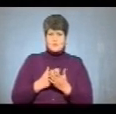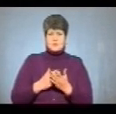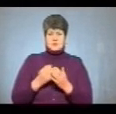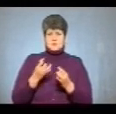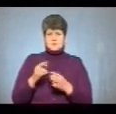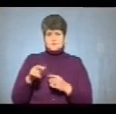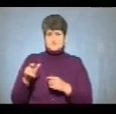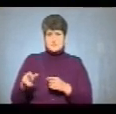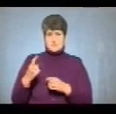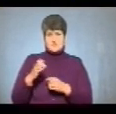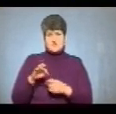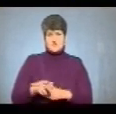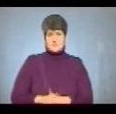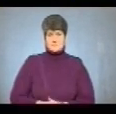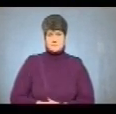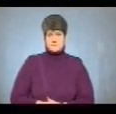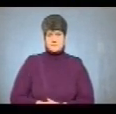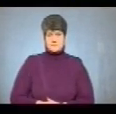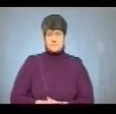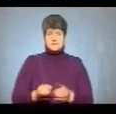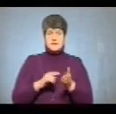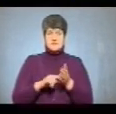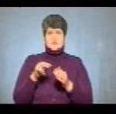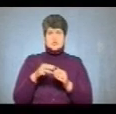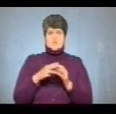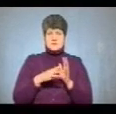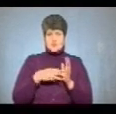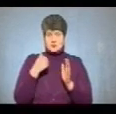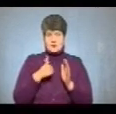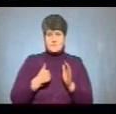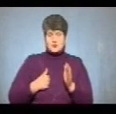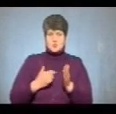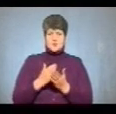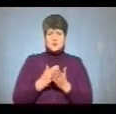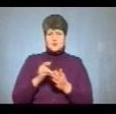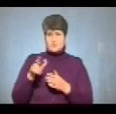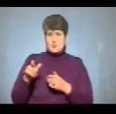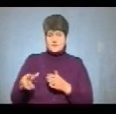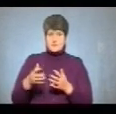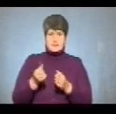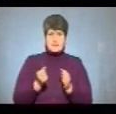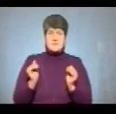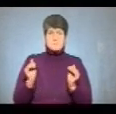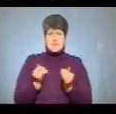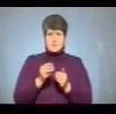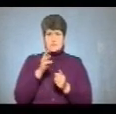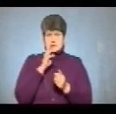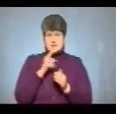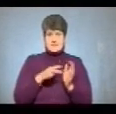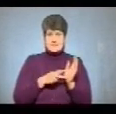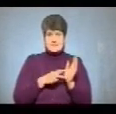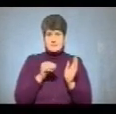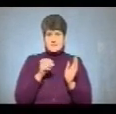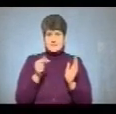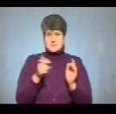сержантського з 1 січня. Зазначу, у 2018 році військовослужбовці отримували мінімальну заробітну плату від 7